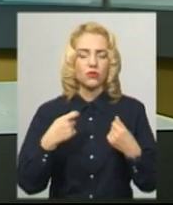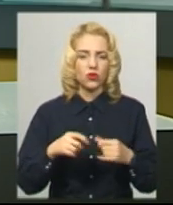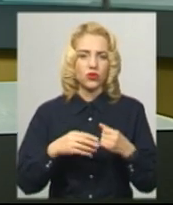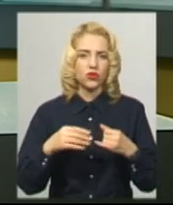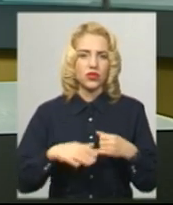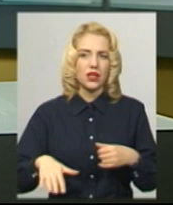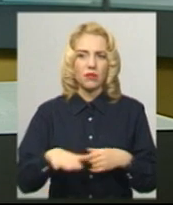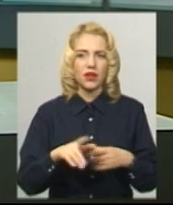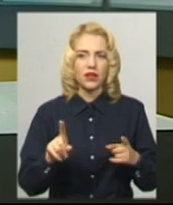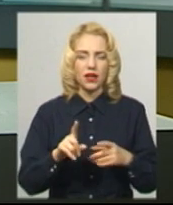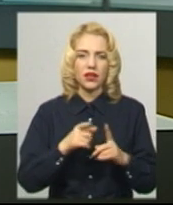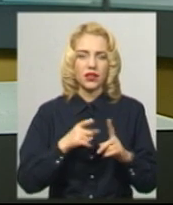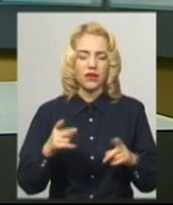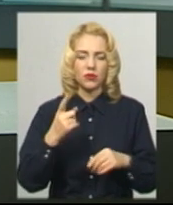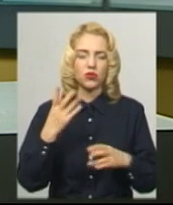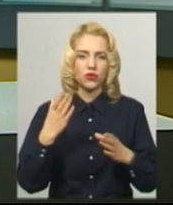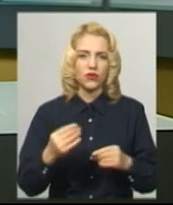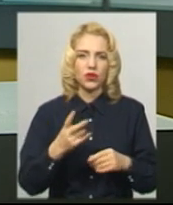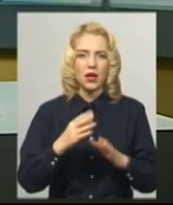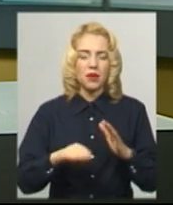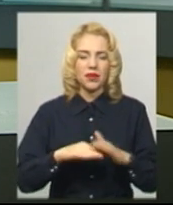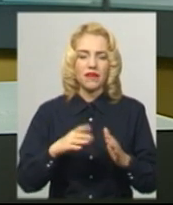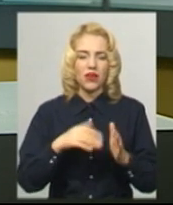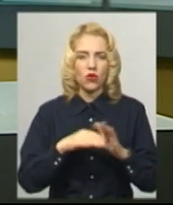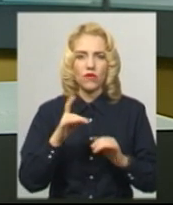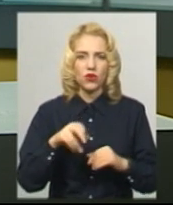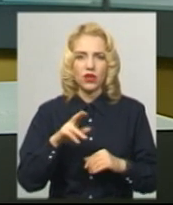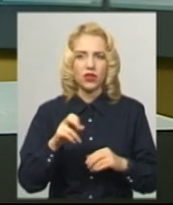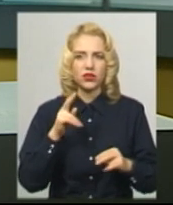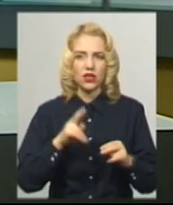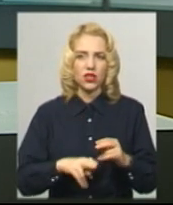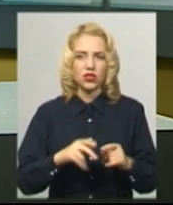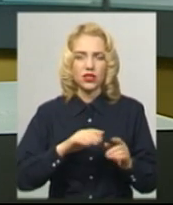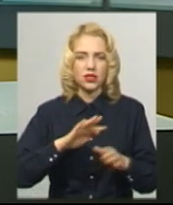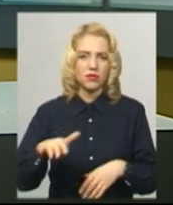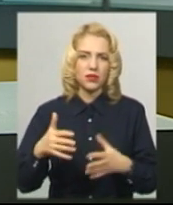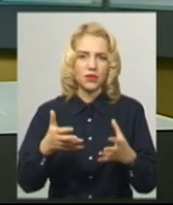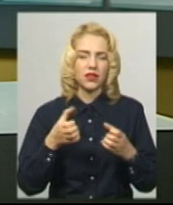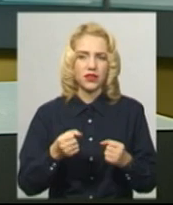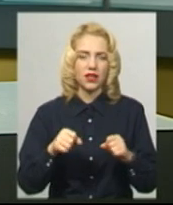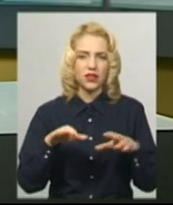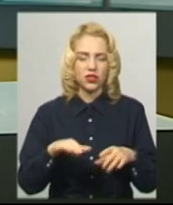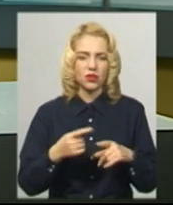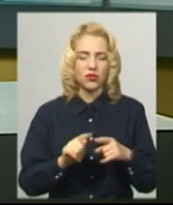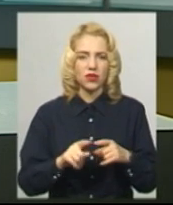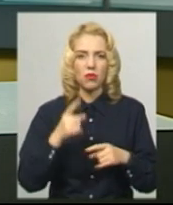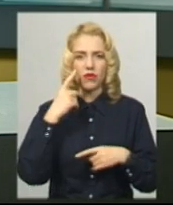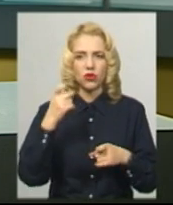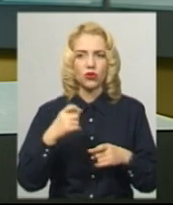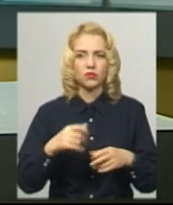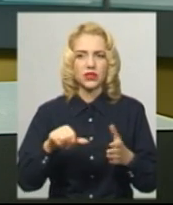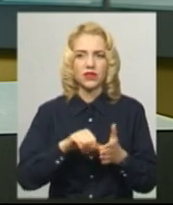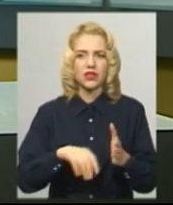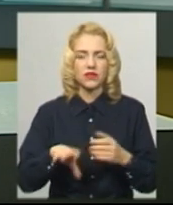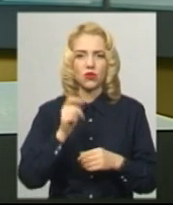яка тривала протягом двох днів під Верховною Радою, закінчили після прийняття рішення. Про це телефоном повідомив представник